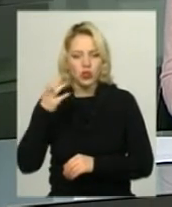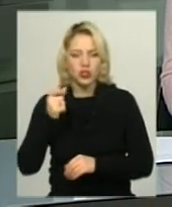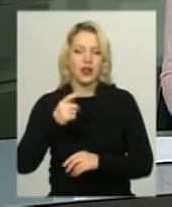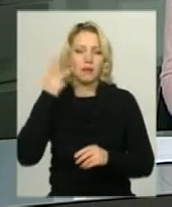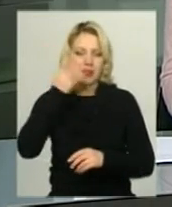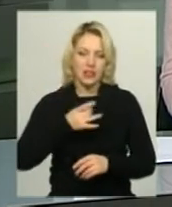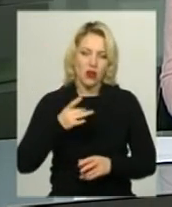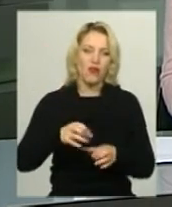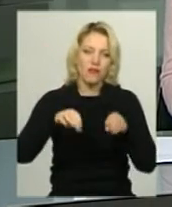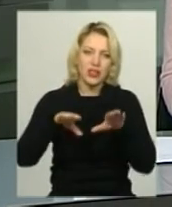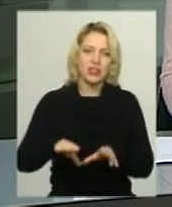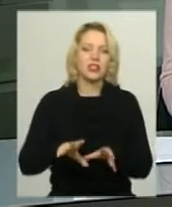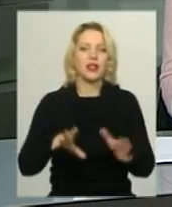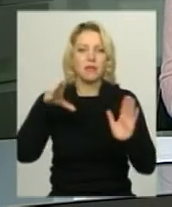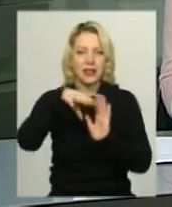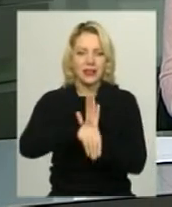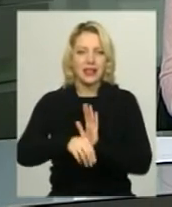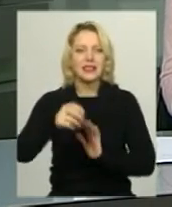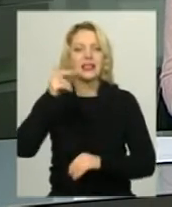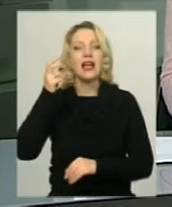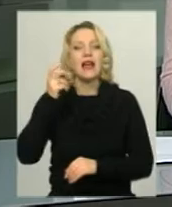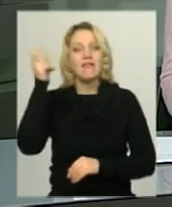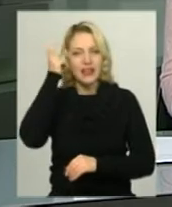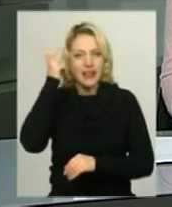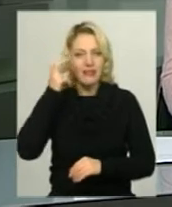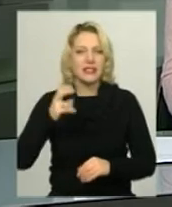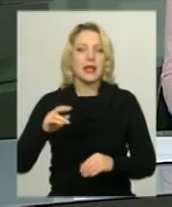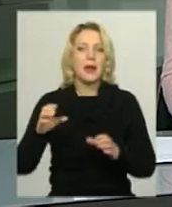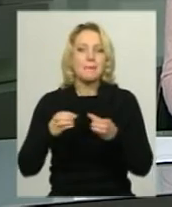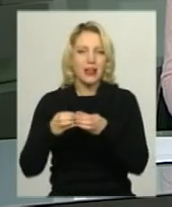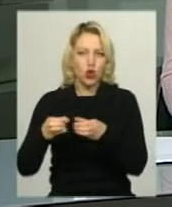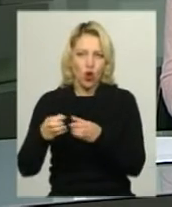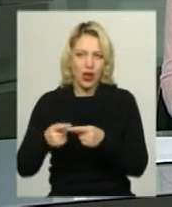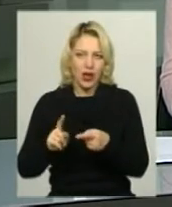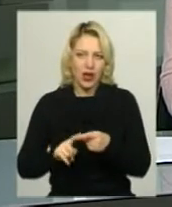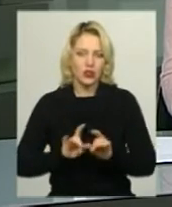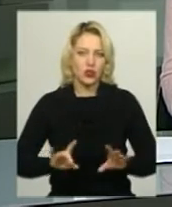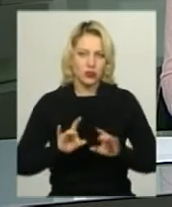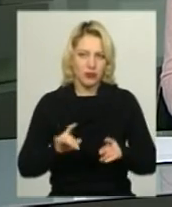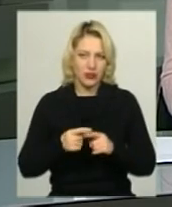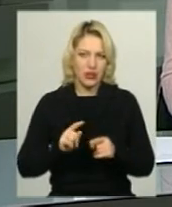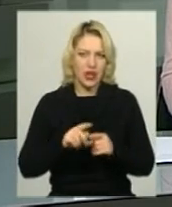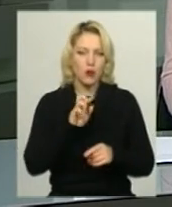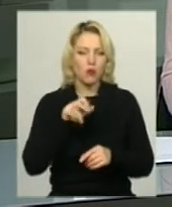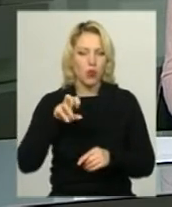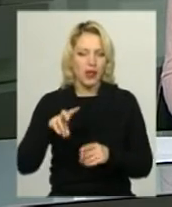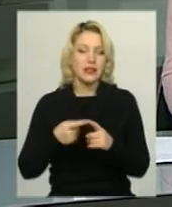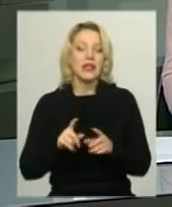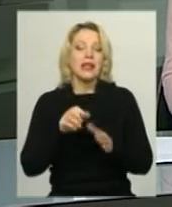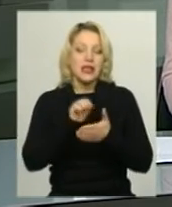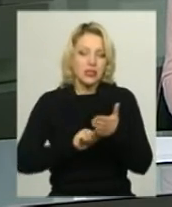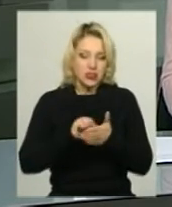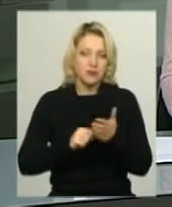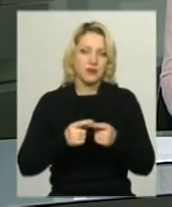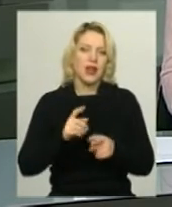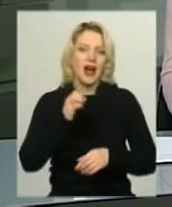Хмельницької єпархії Православної церкви України, розповідає настоятель церкви Олександр Буланов. Каже, таке рішення прийняли через військову